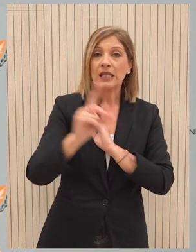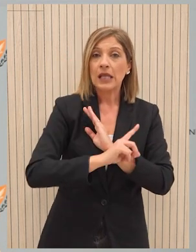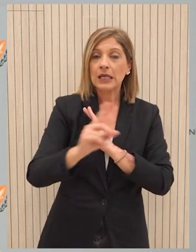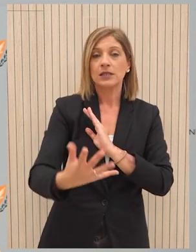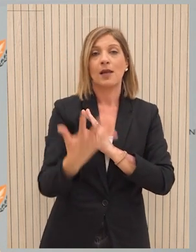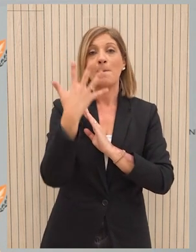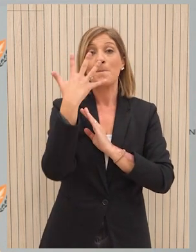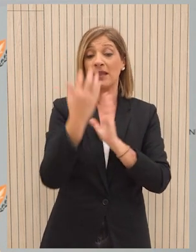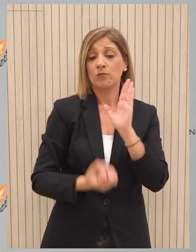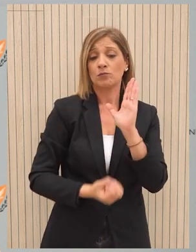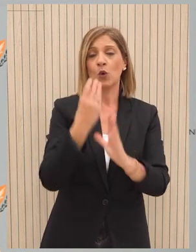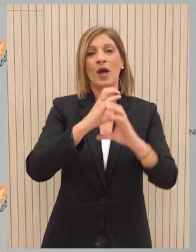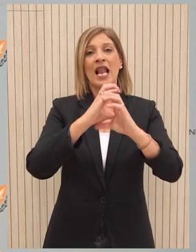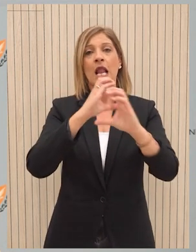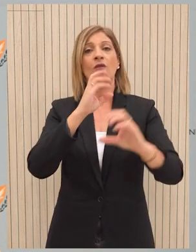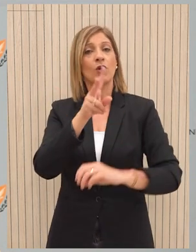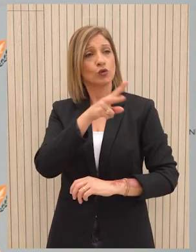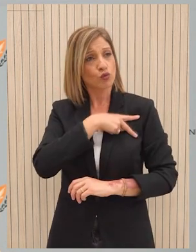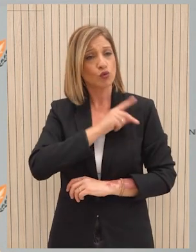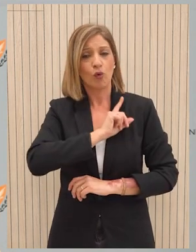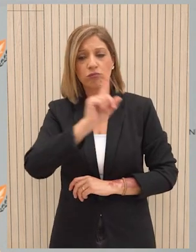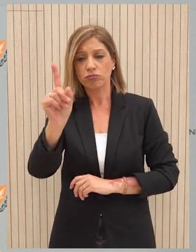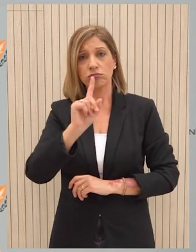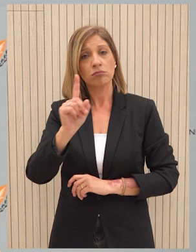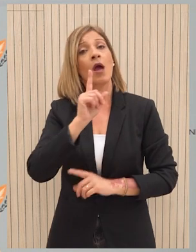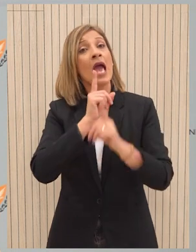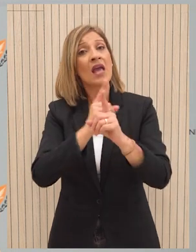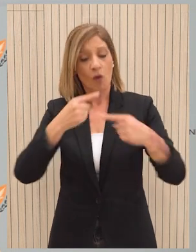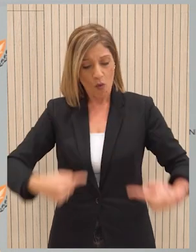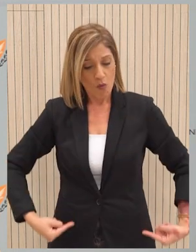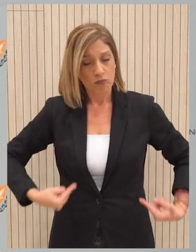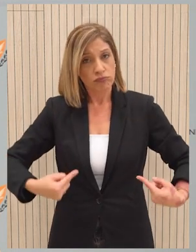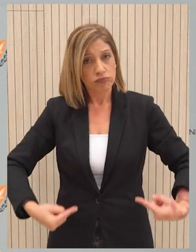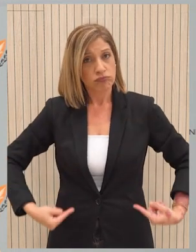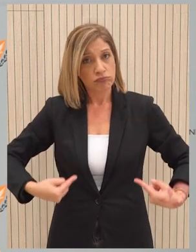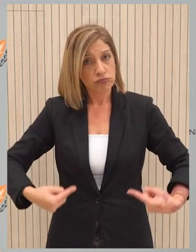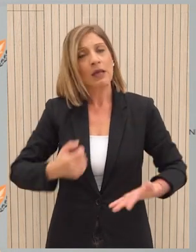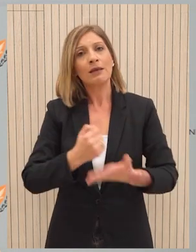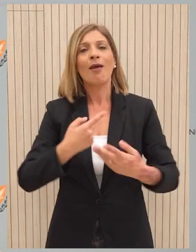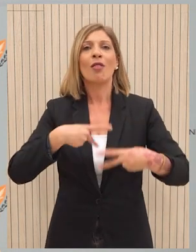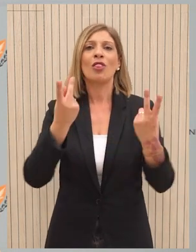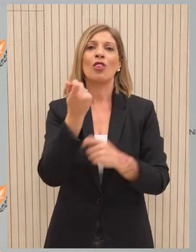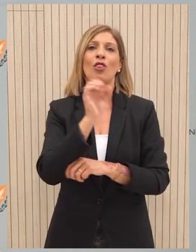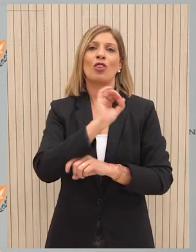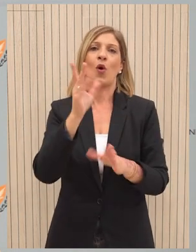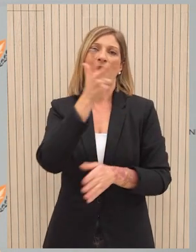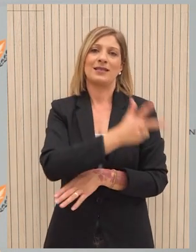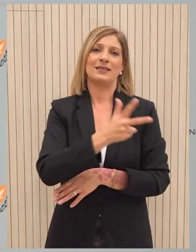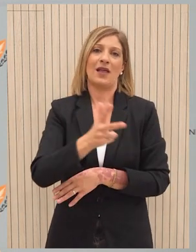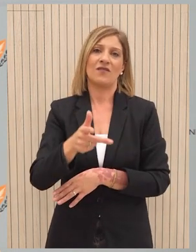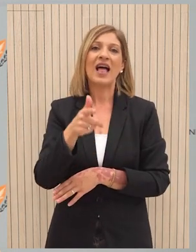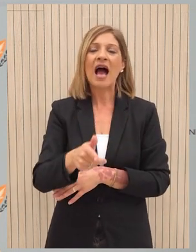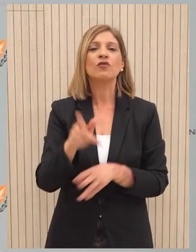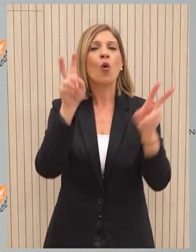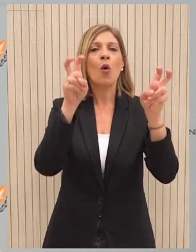υπερσύγχρονων λεωφορείων κατάλληλο για μεταφορά ατόμων με τροχοκάθισμα και με παροχή δωρεάν χώρων στάνθμεσης. Η επιτυχία του ΠΑΜΕ